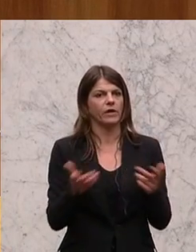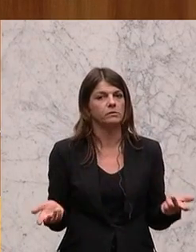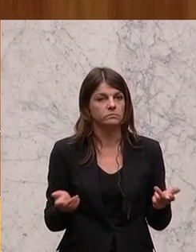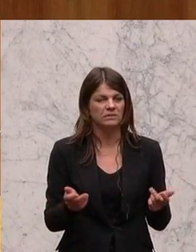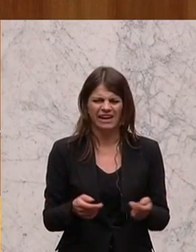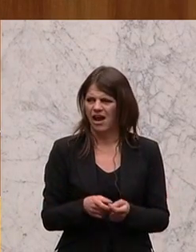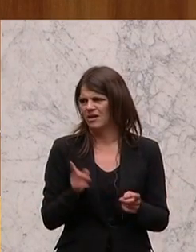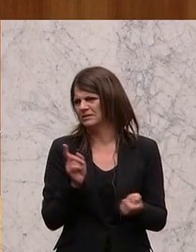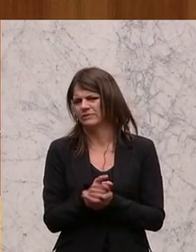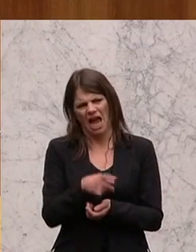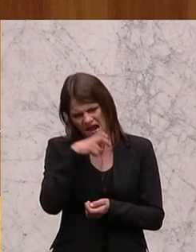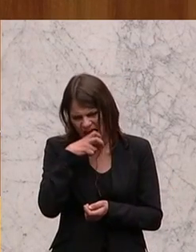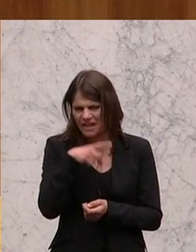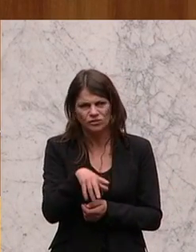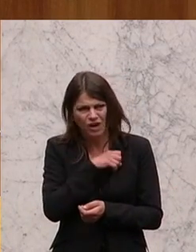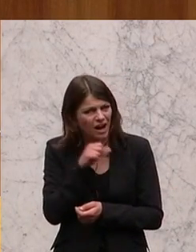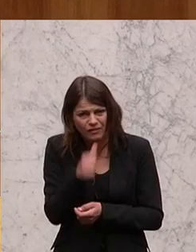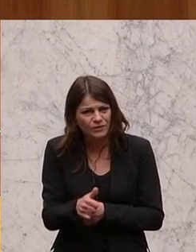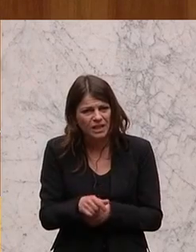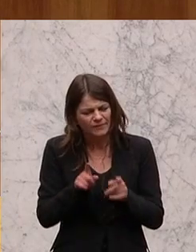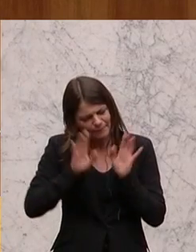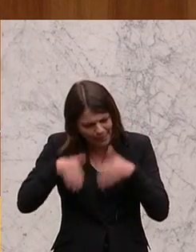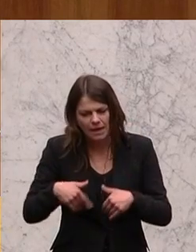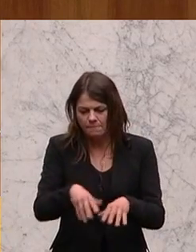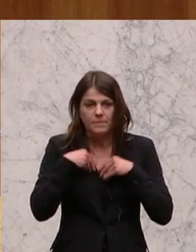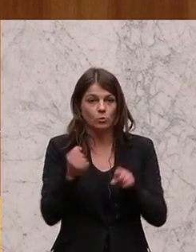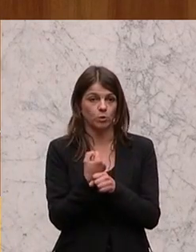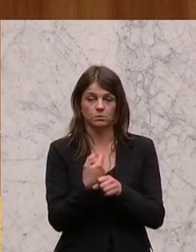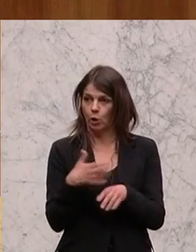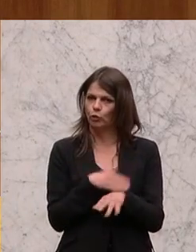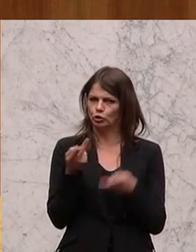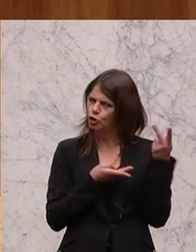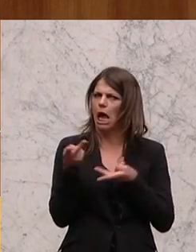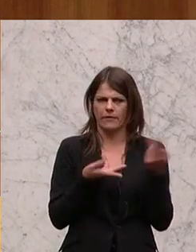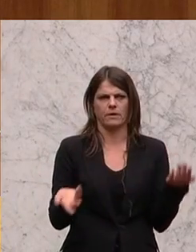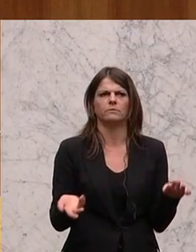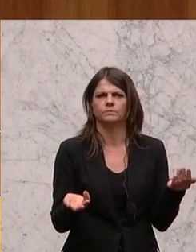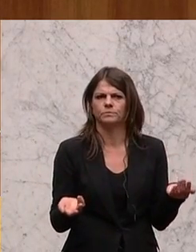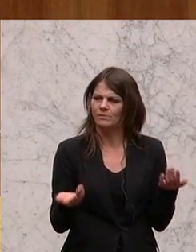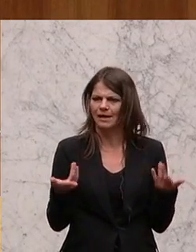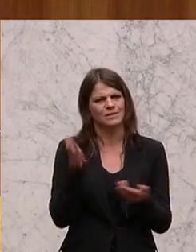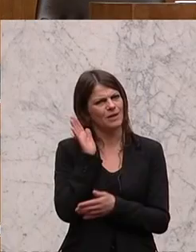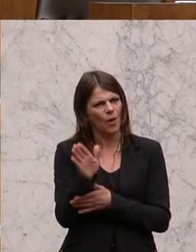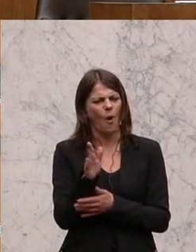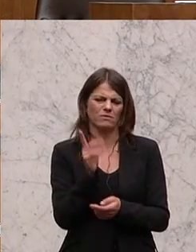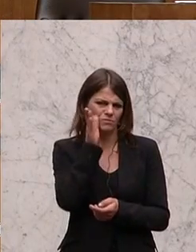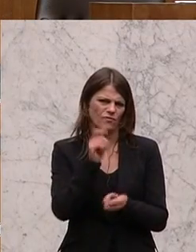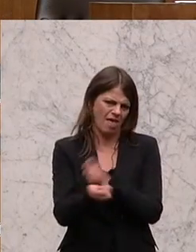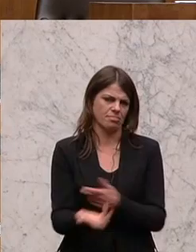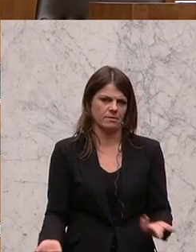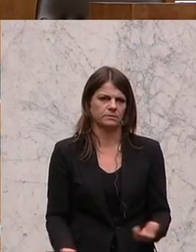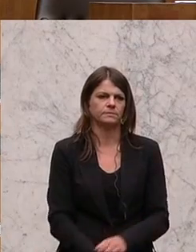Über diesen Schatten kann die Regierung scheinbar nicht springen. Und das finde ich sehr, sehr schade und gehört eigentlich geändert.